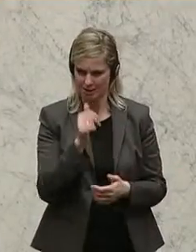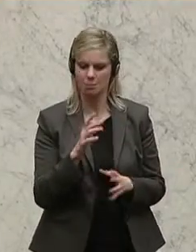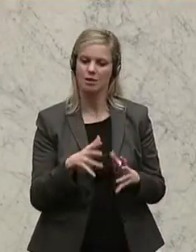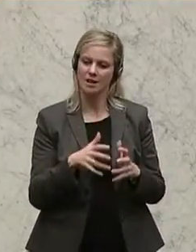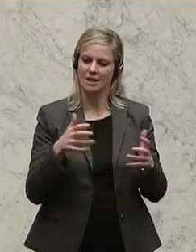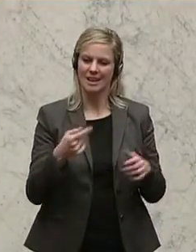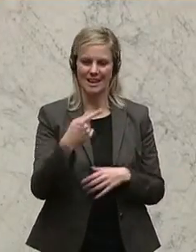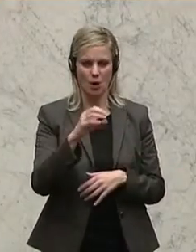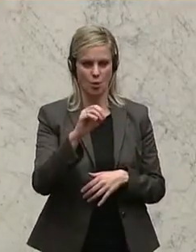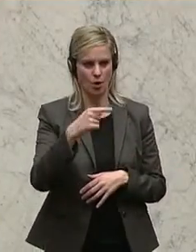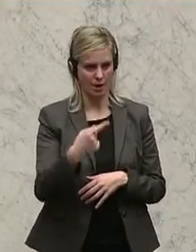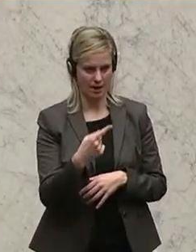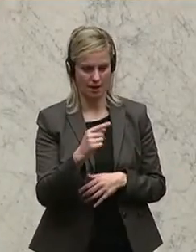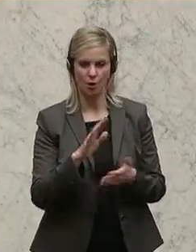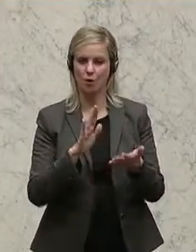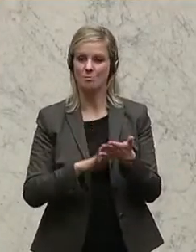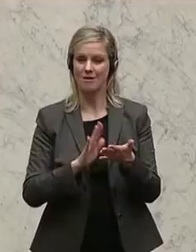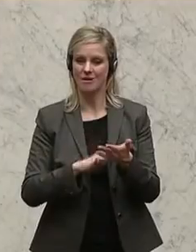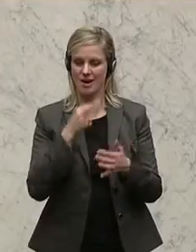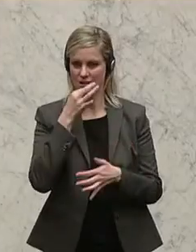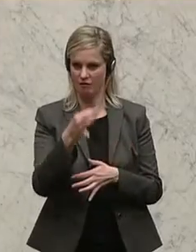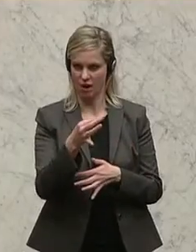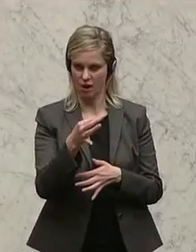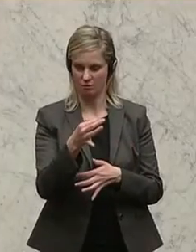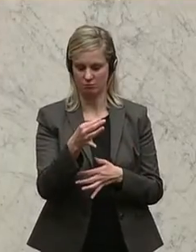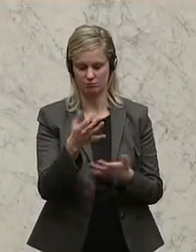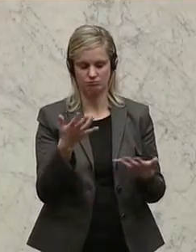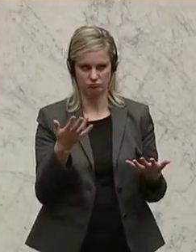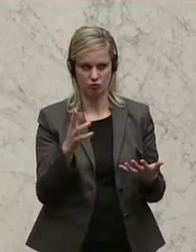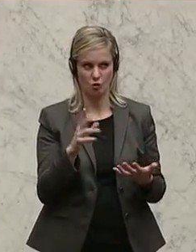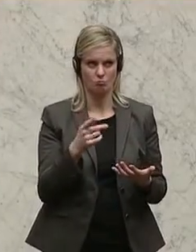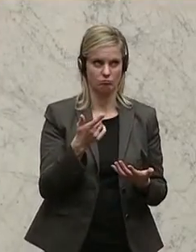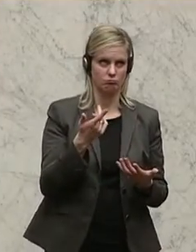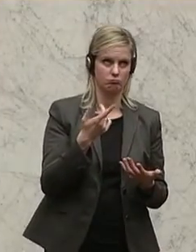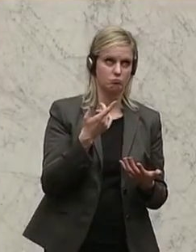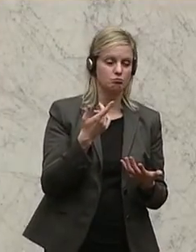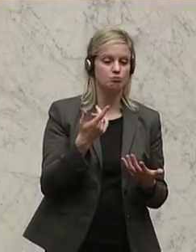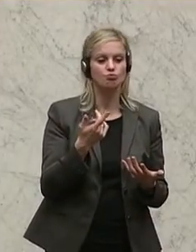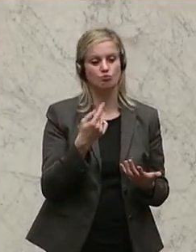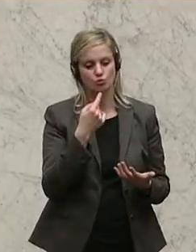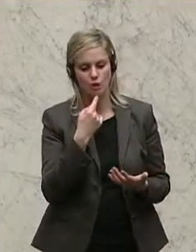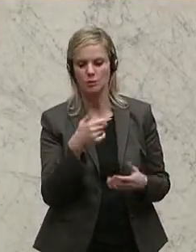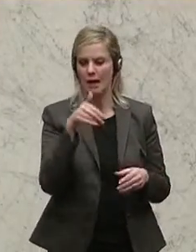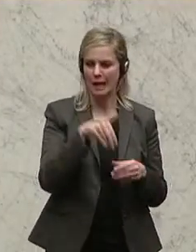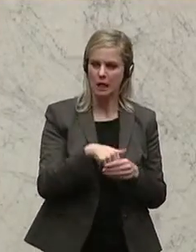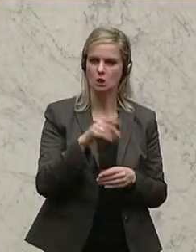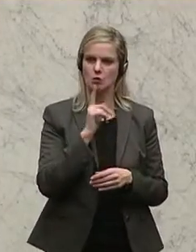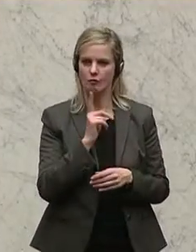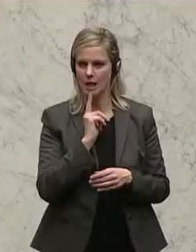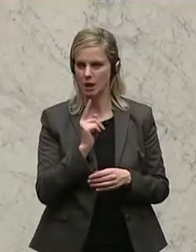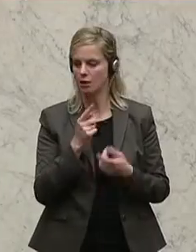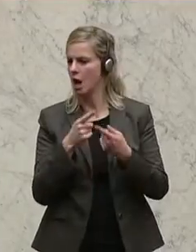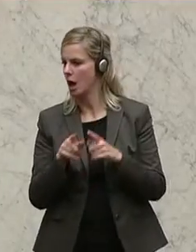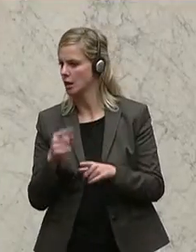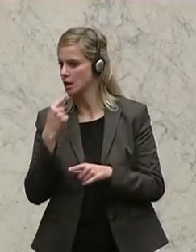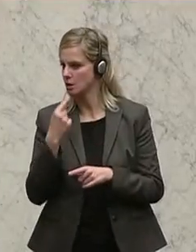Fragen der GOG und Beweisfragen letztendlich, weil ja der eine sagt, das ist inhaltlich zu wenig, der andere sagt,